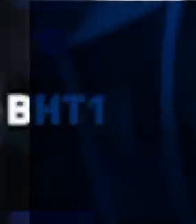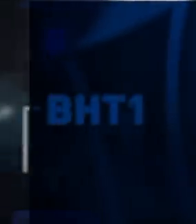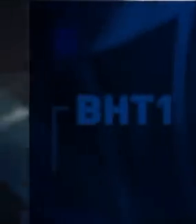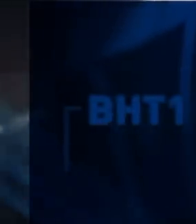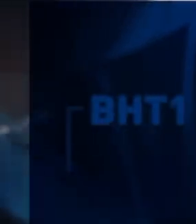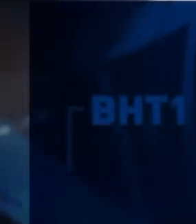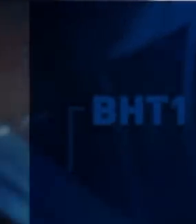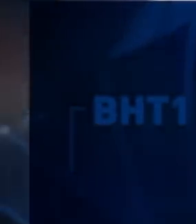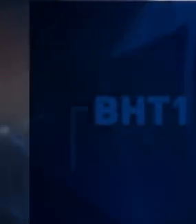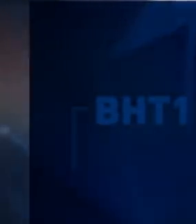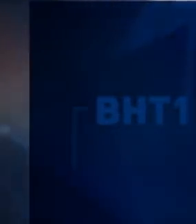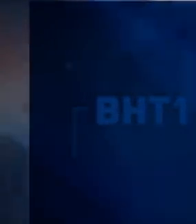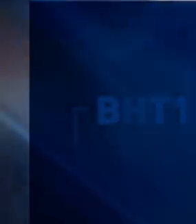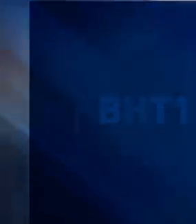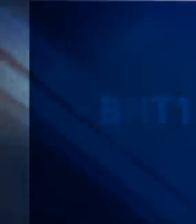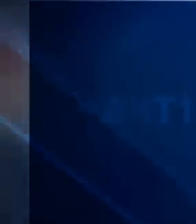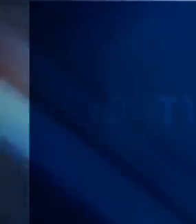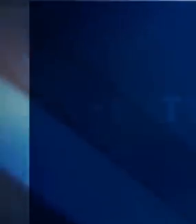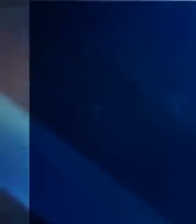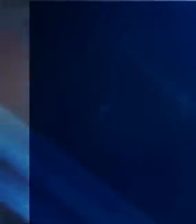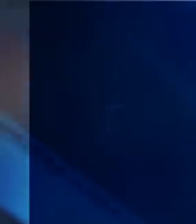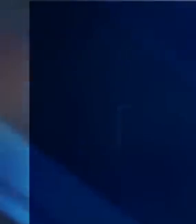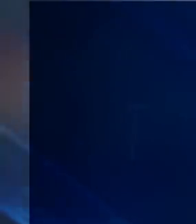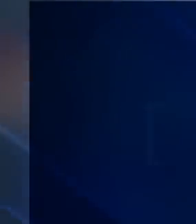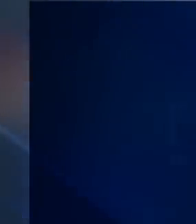pratite kanal.